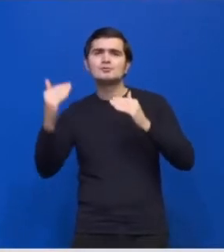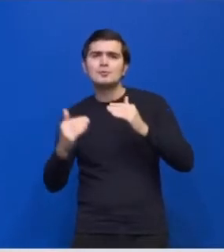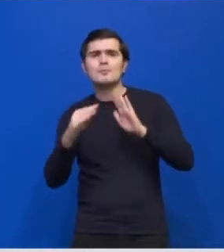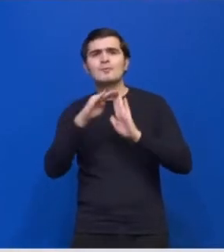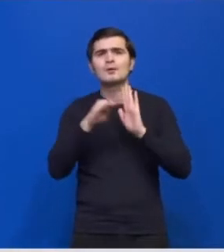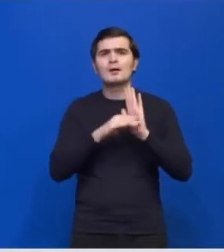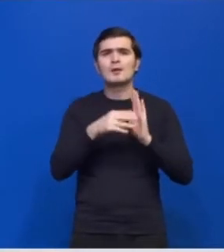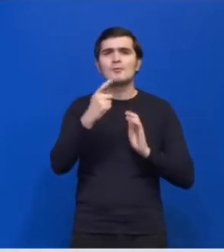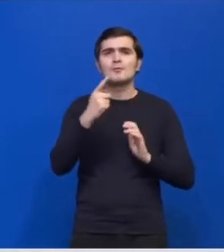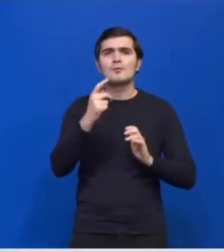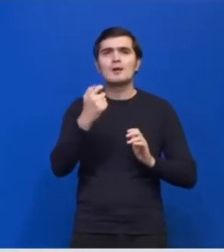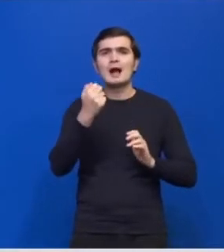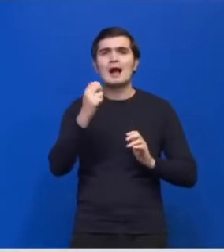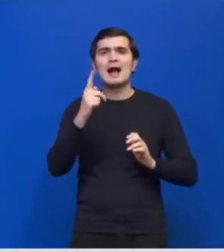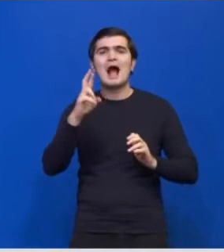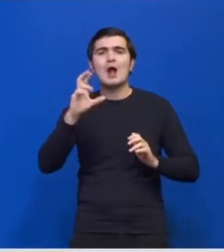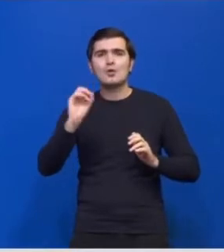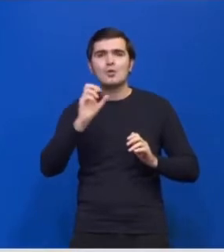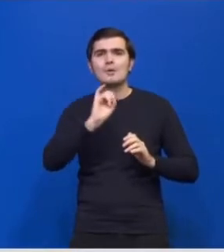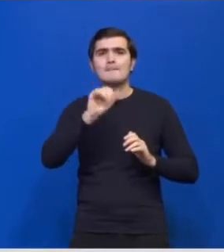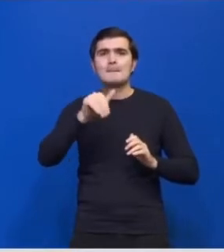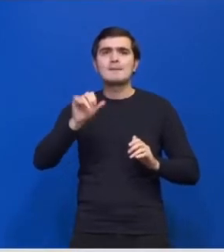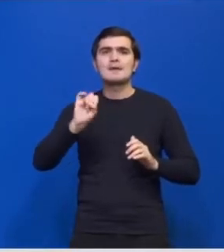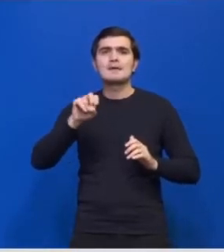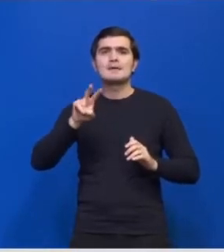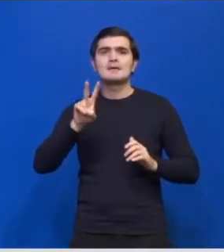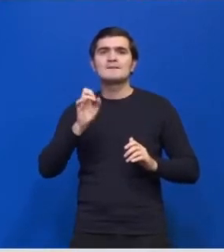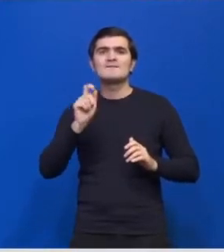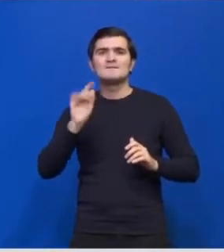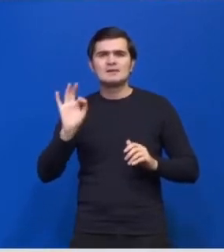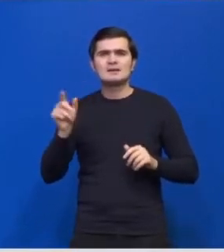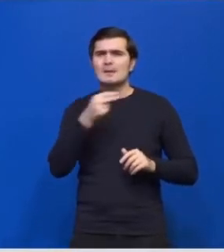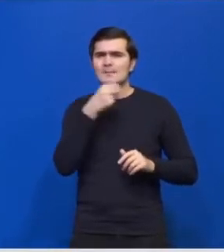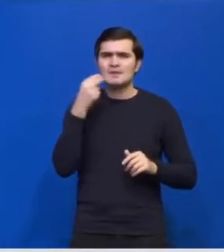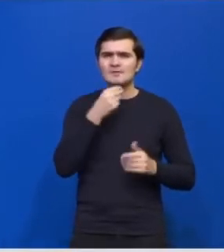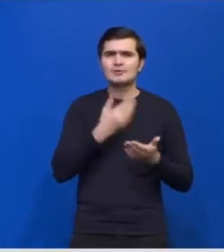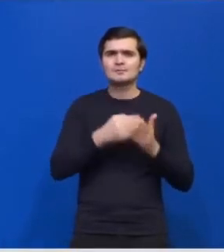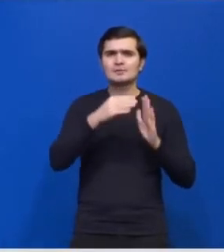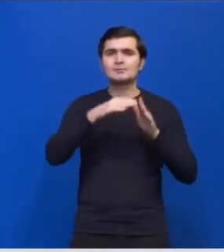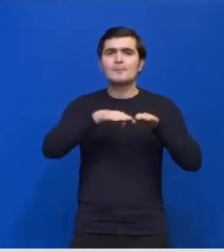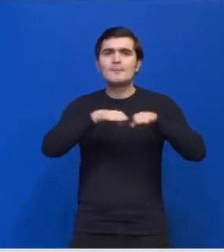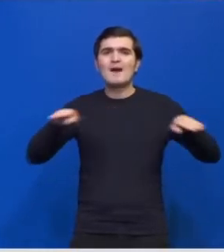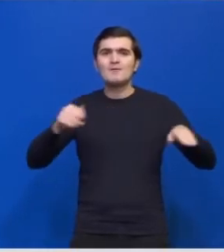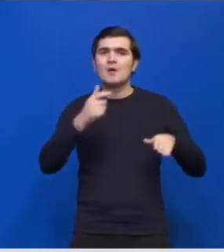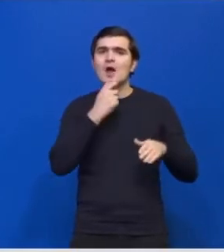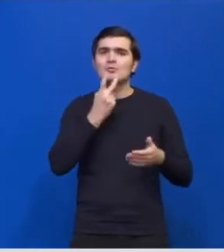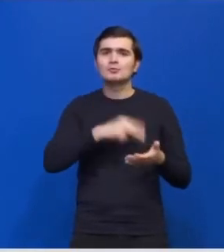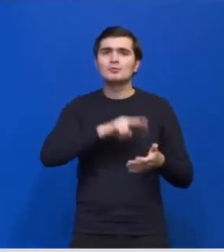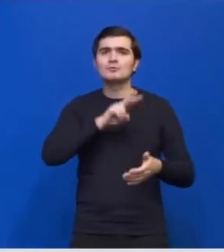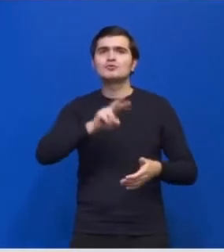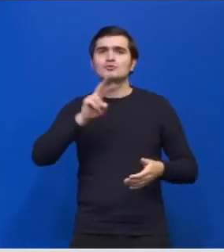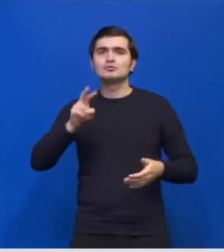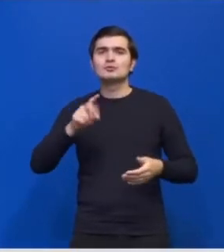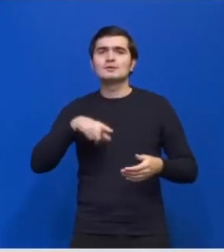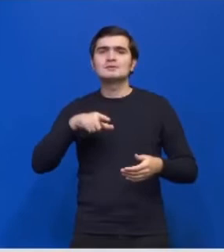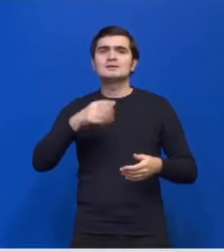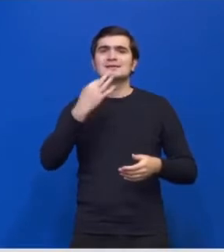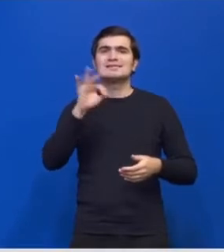care beneficiază de un plafon pentru anul 2022 de 10 miliarde de lei.